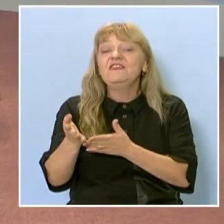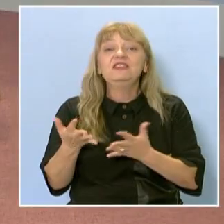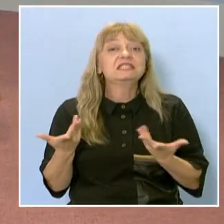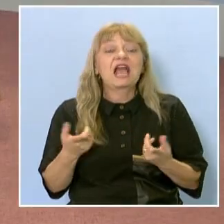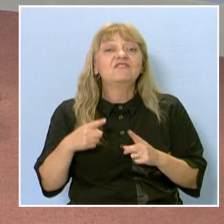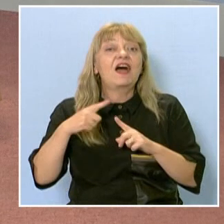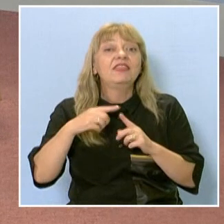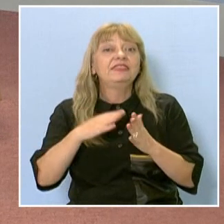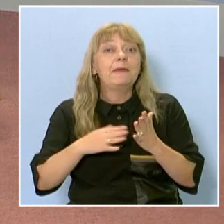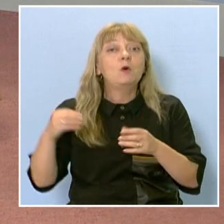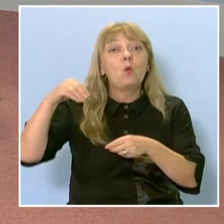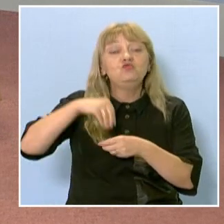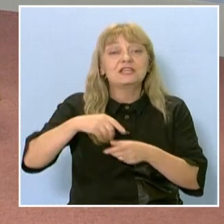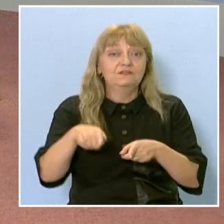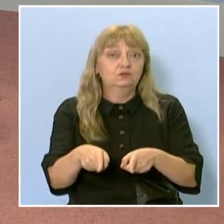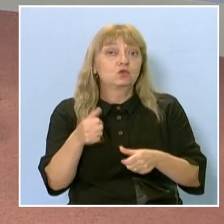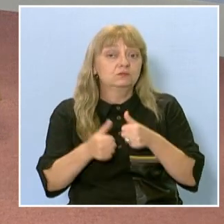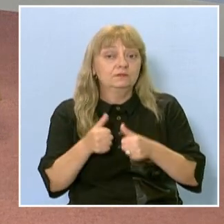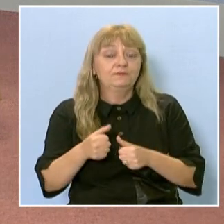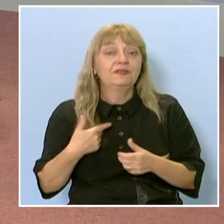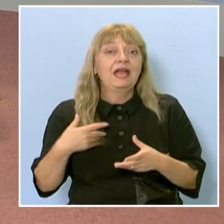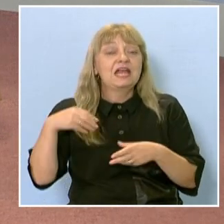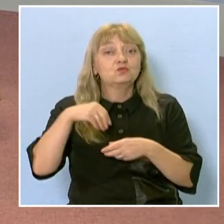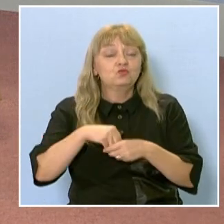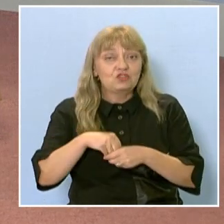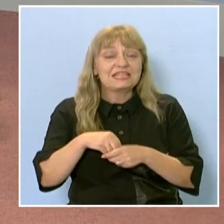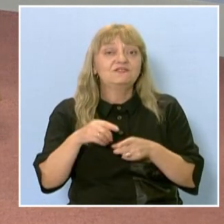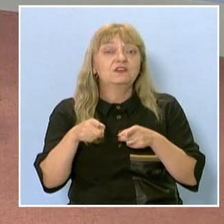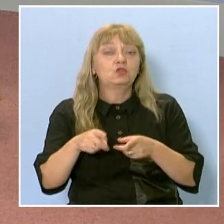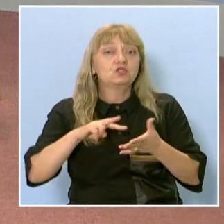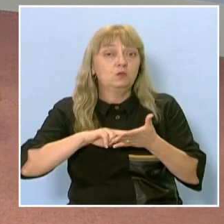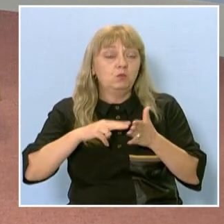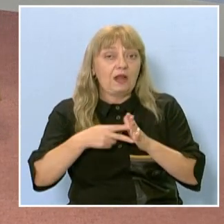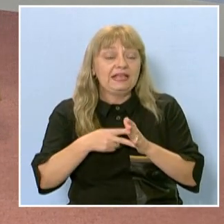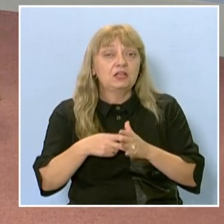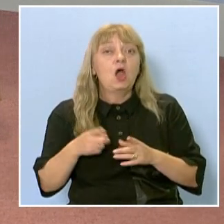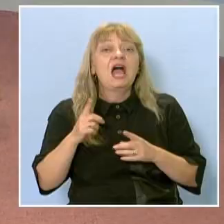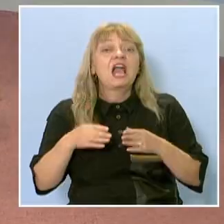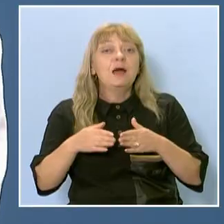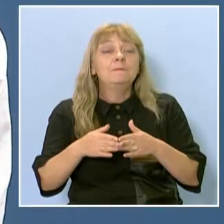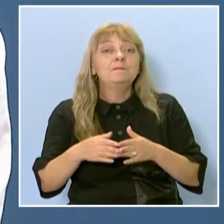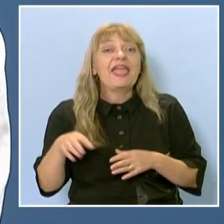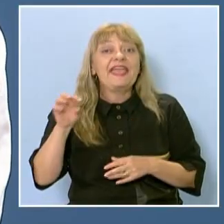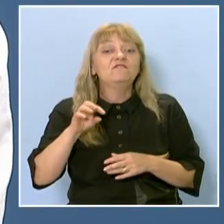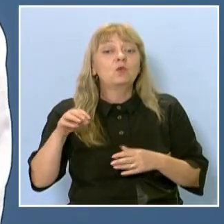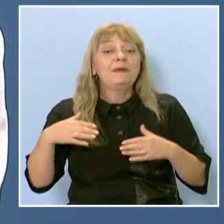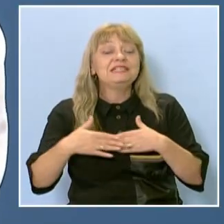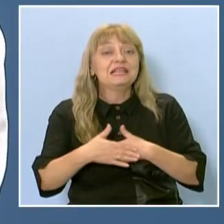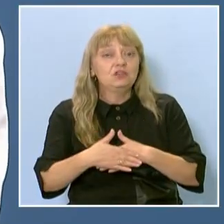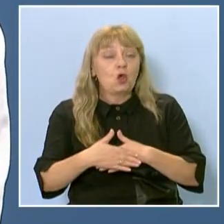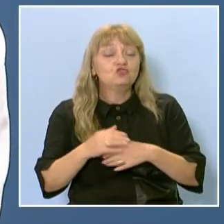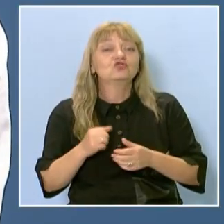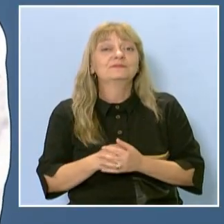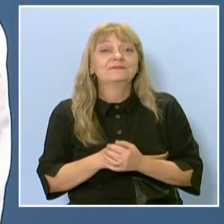участвахте в него. Участвах в проекта Млади гласове, който е към Европейската нощ на учените, към проекта Сърч.